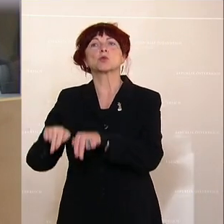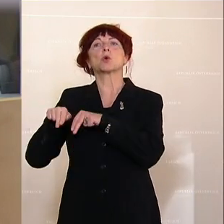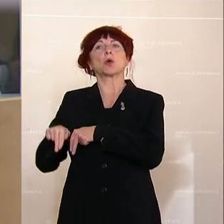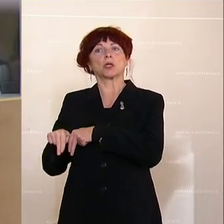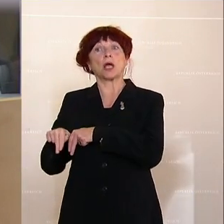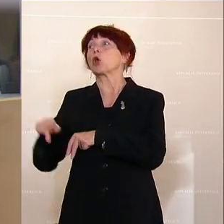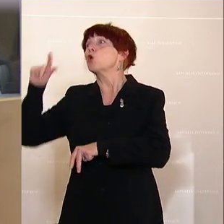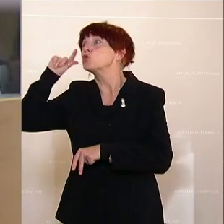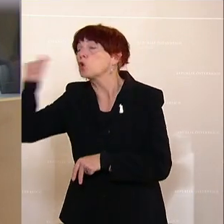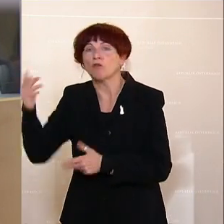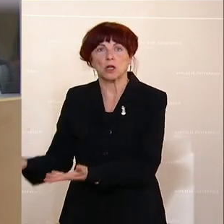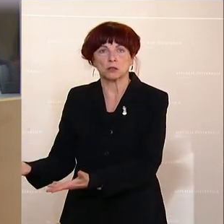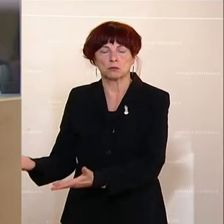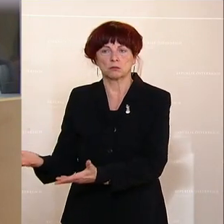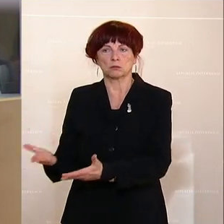in der Sekunde.